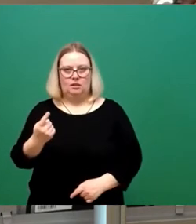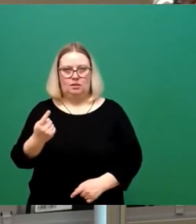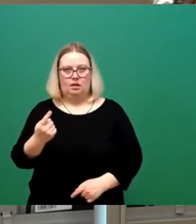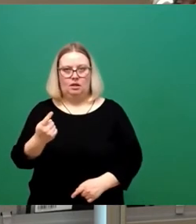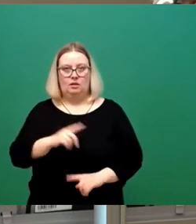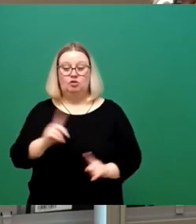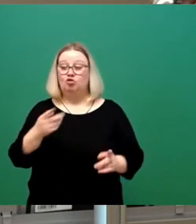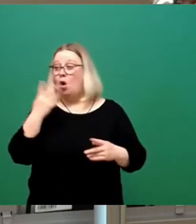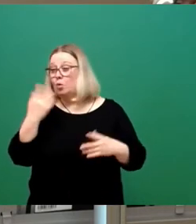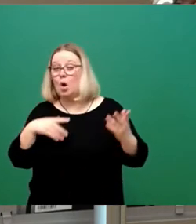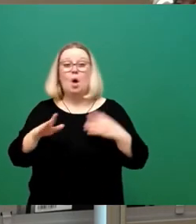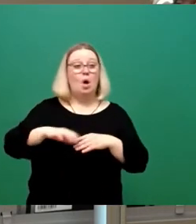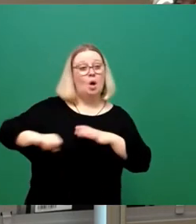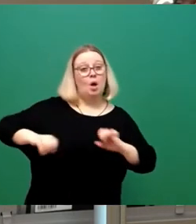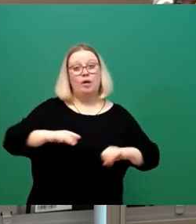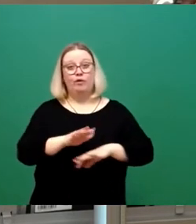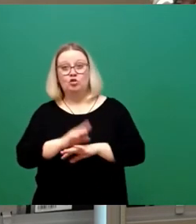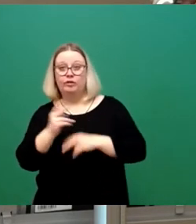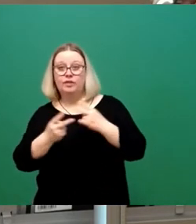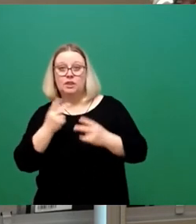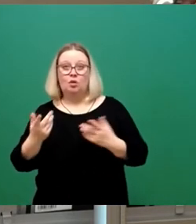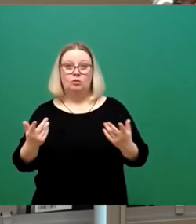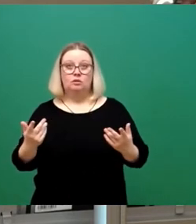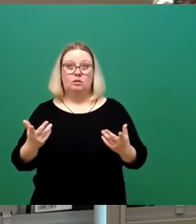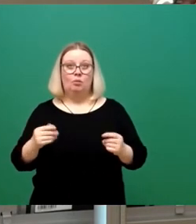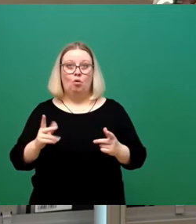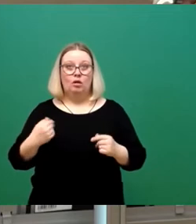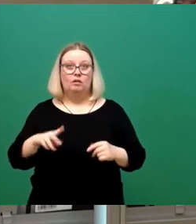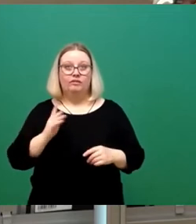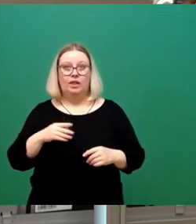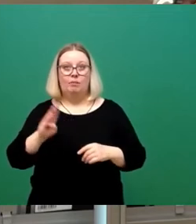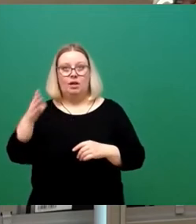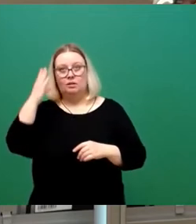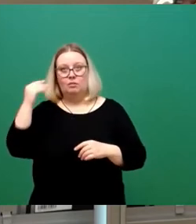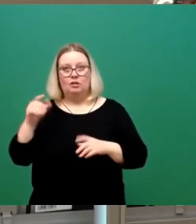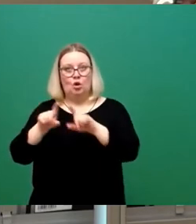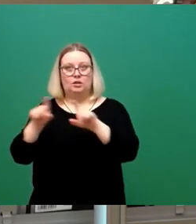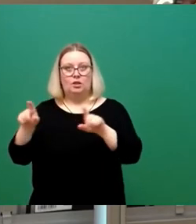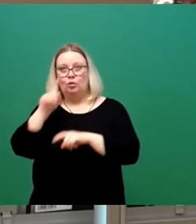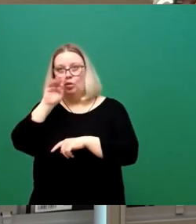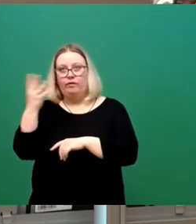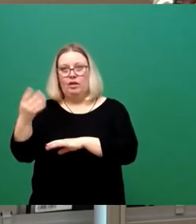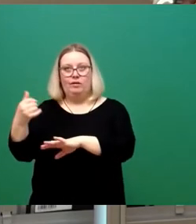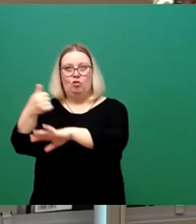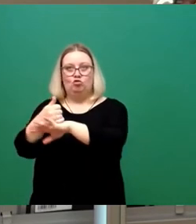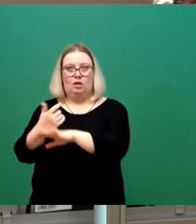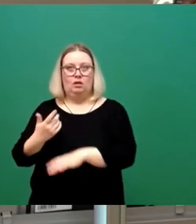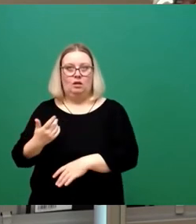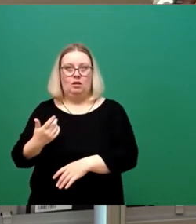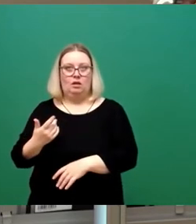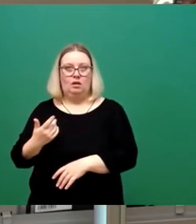gucken, wie ist das eigentlich in der Wirtschaft. Da lese ich, dass man das mit dem Bertelsmann-Konzern vergleicht, der hätte nur vier Vorstände. Die vier Vorstände des